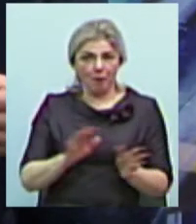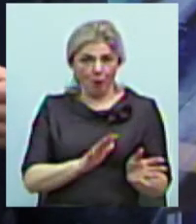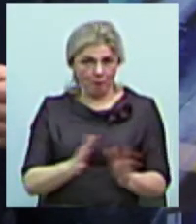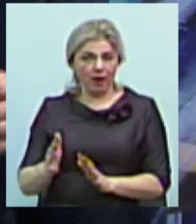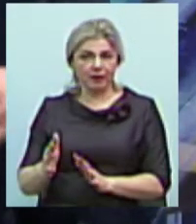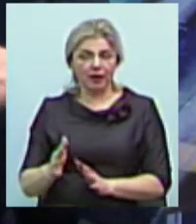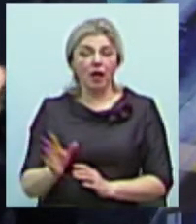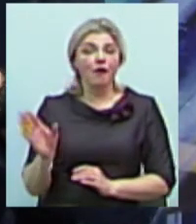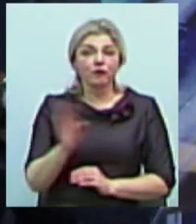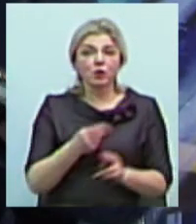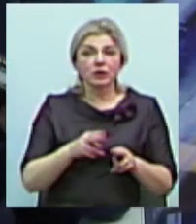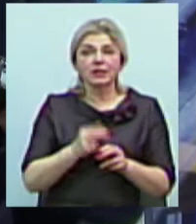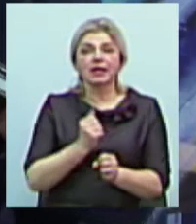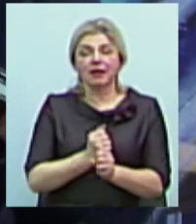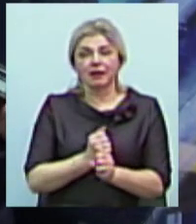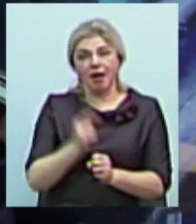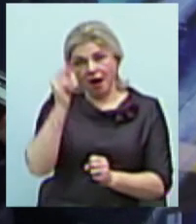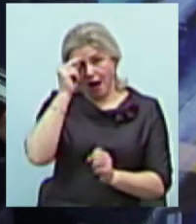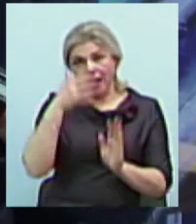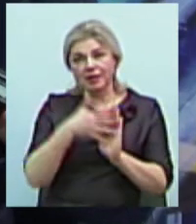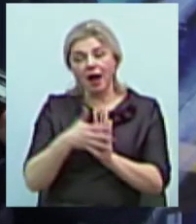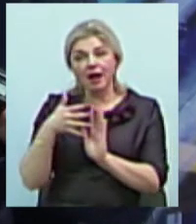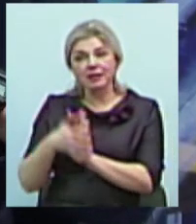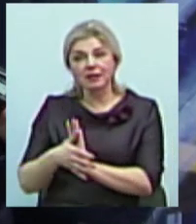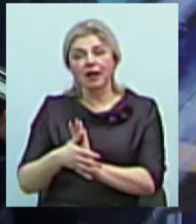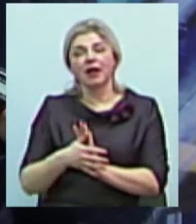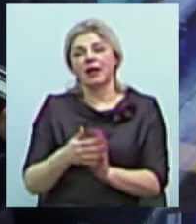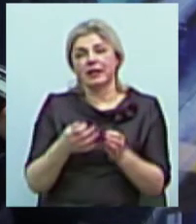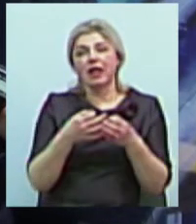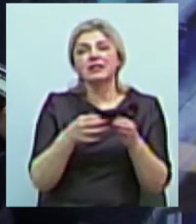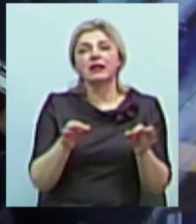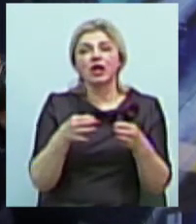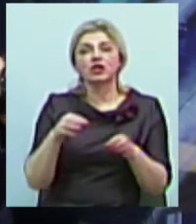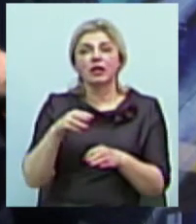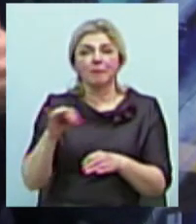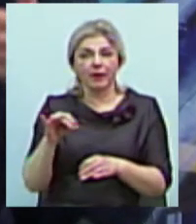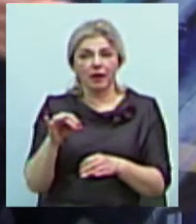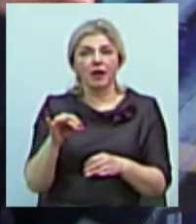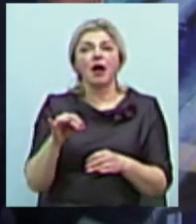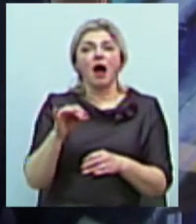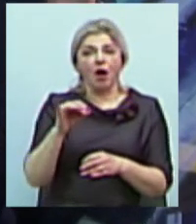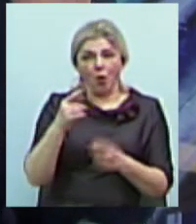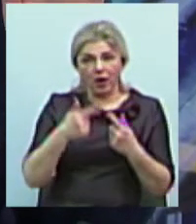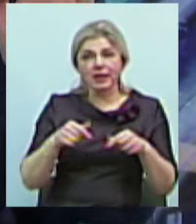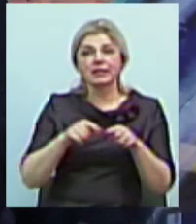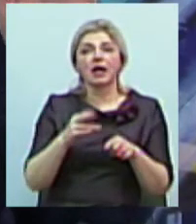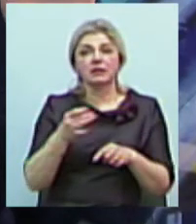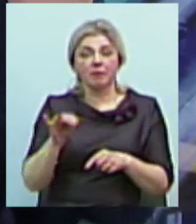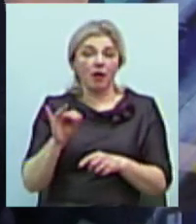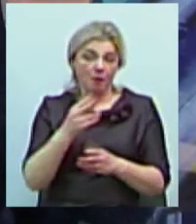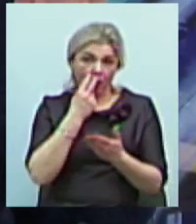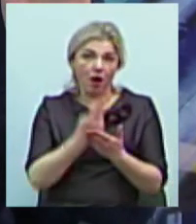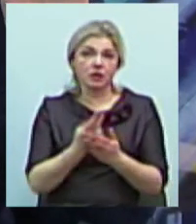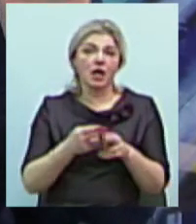проводяться аналізи деякими незалежними організаціями, і вони показують, що ось цей ресурс є